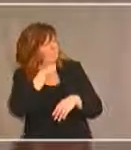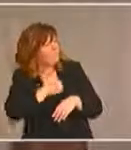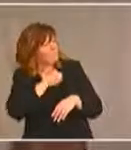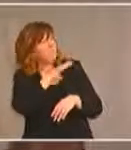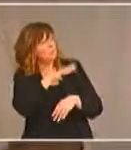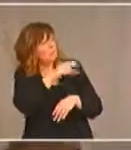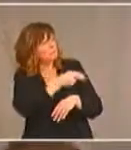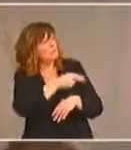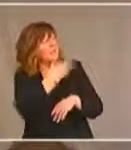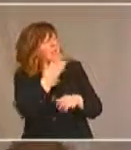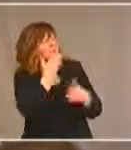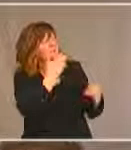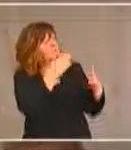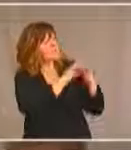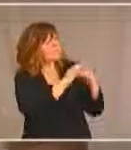handicaps.